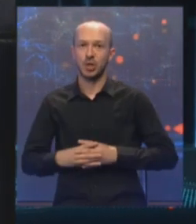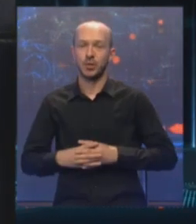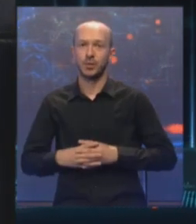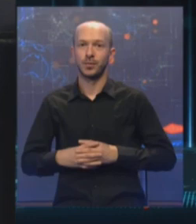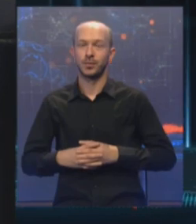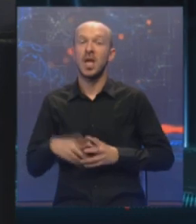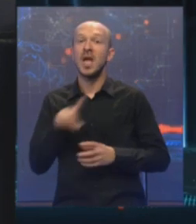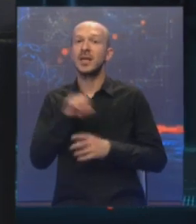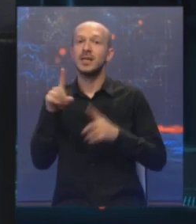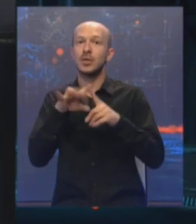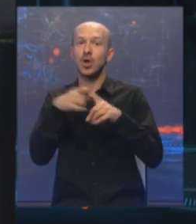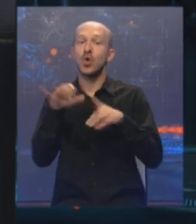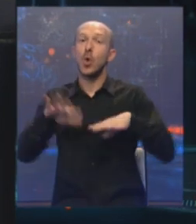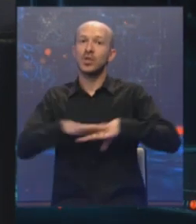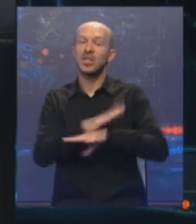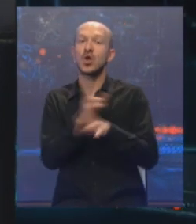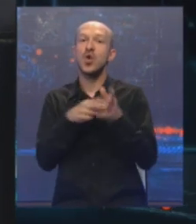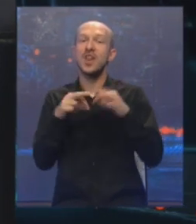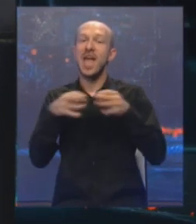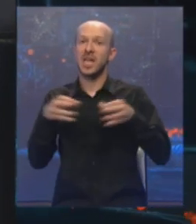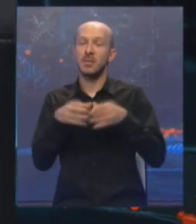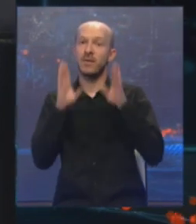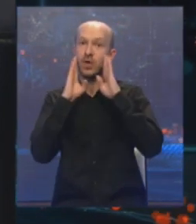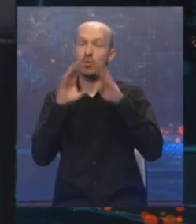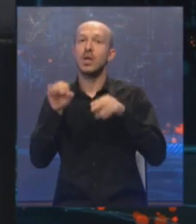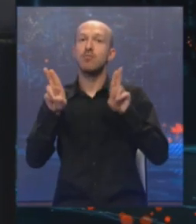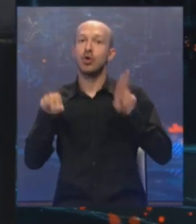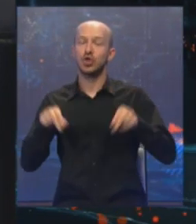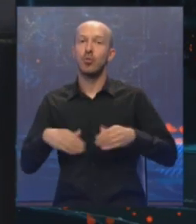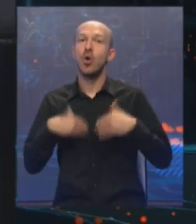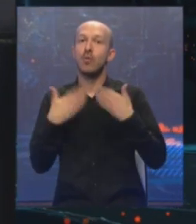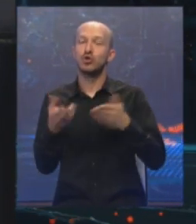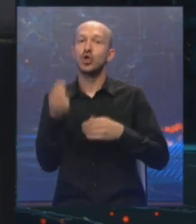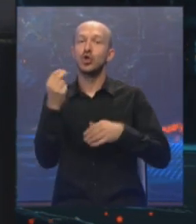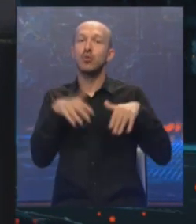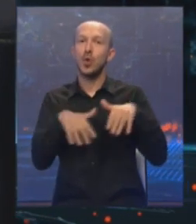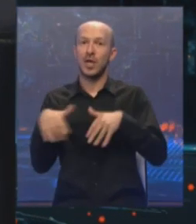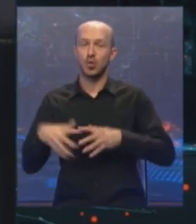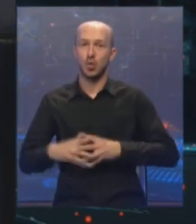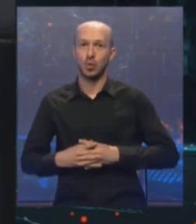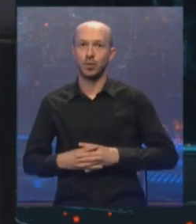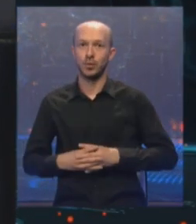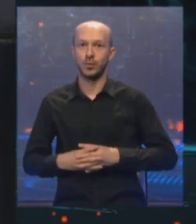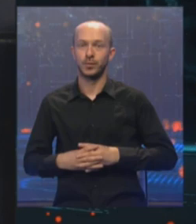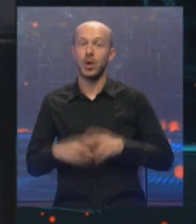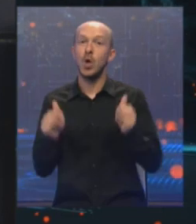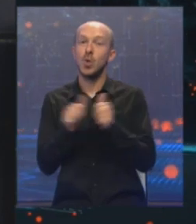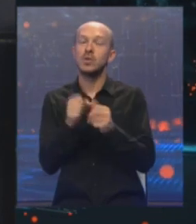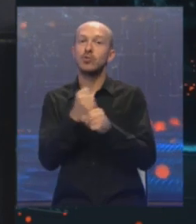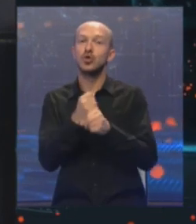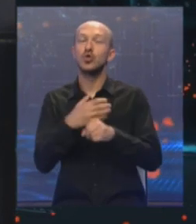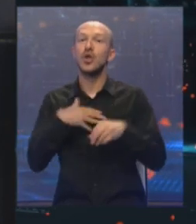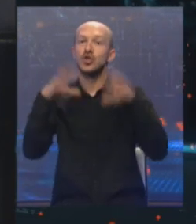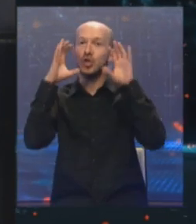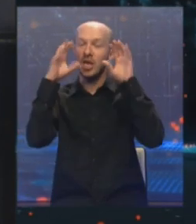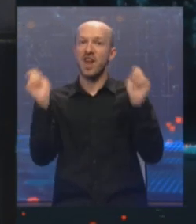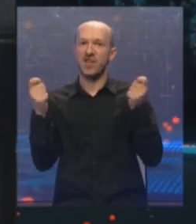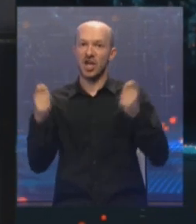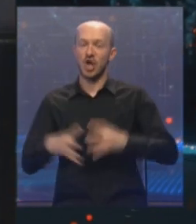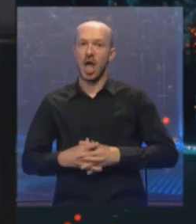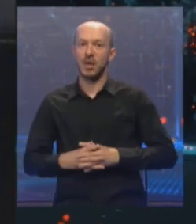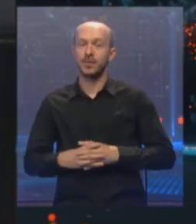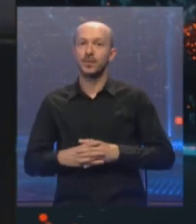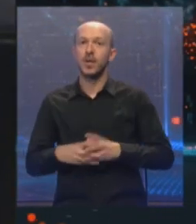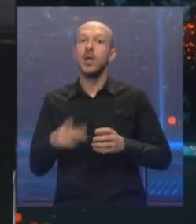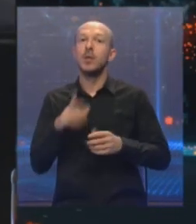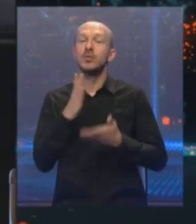nije se to toliko osjetilo na ekipi. Vjerujemo da možemo pružiti dobru igru, da uz podršku naših navijača, da